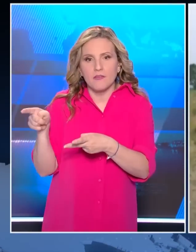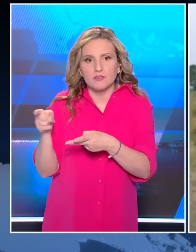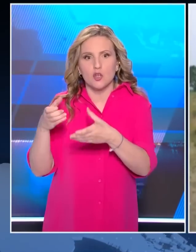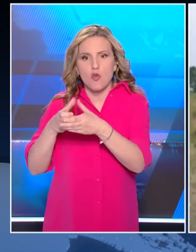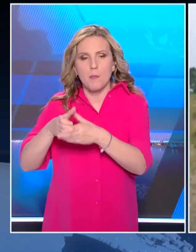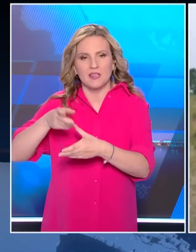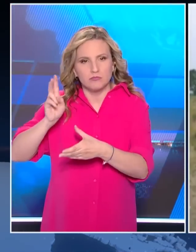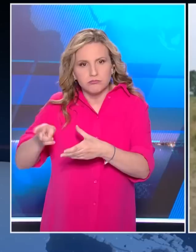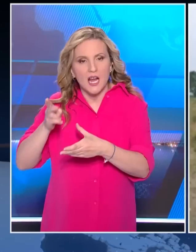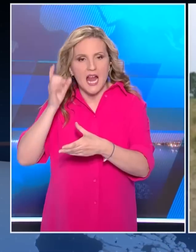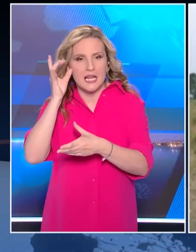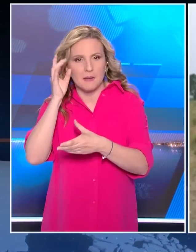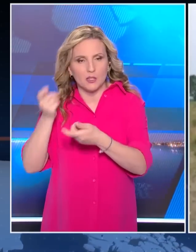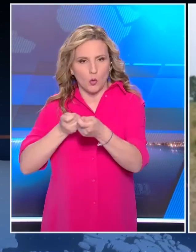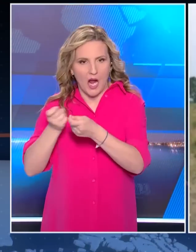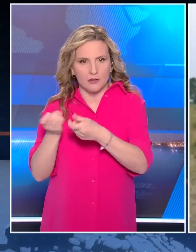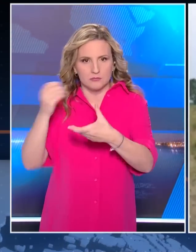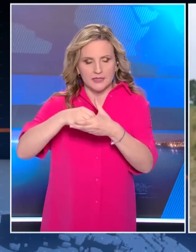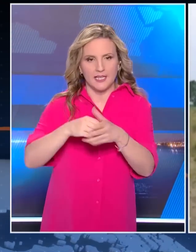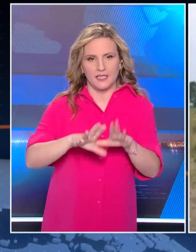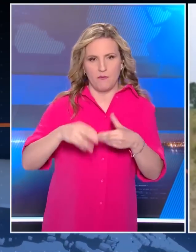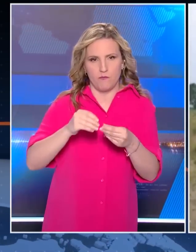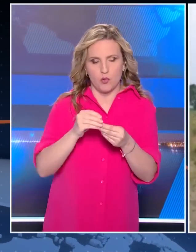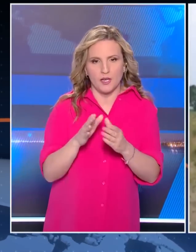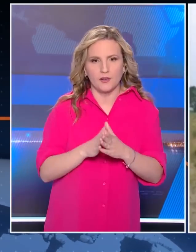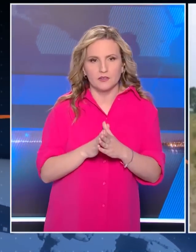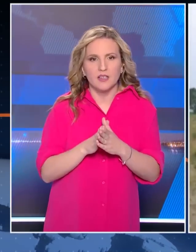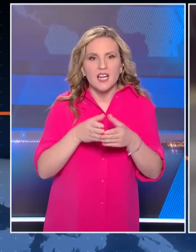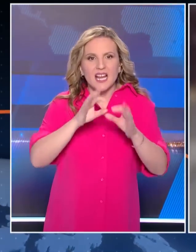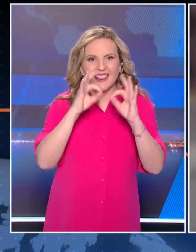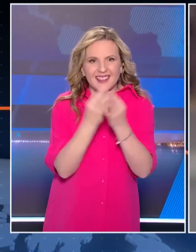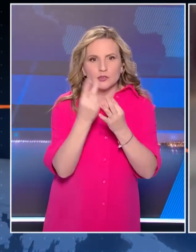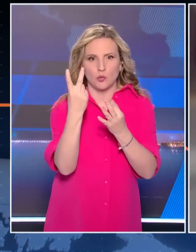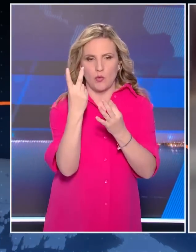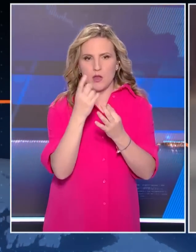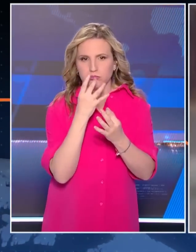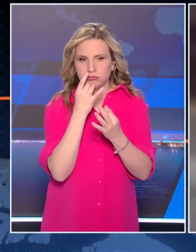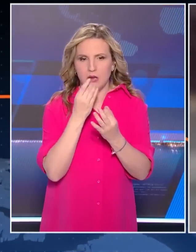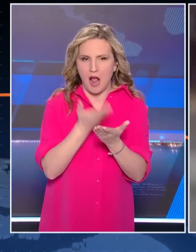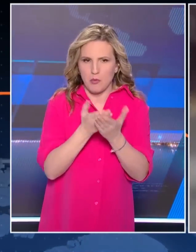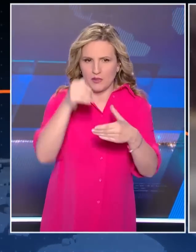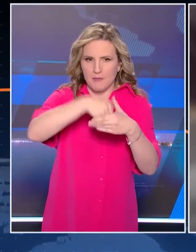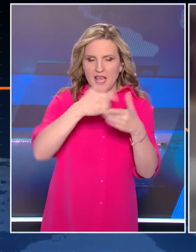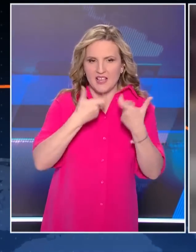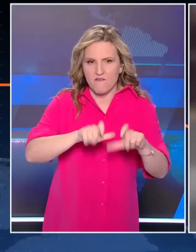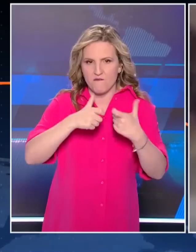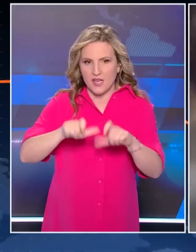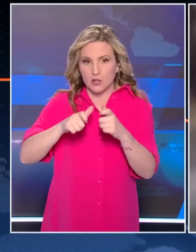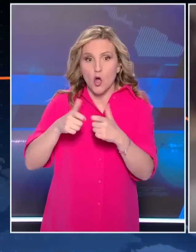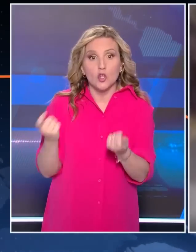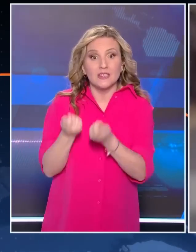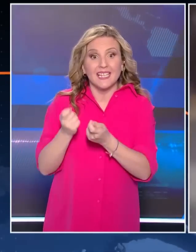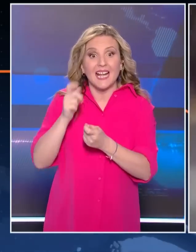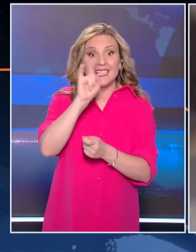Το υπόμνημα συνοδεύεται από δύο ηλεκτρονικούς δίσκους μεγάλης χωρητικότητας με οπτικοακουστικό υλικό που αποδεικνύουν σύμφωνα με τον Μαξίμου τη